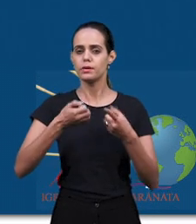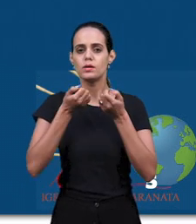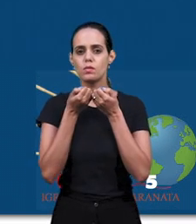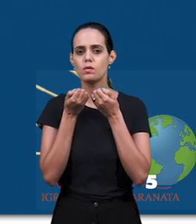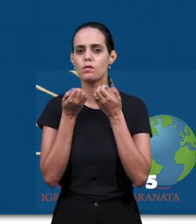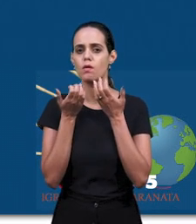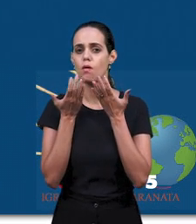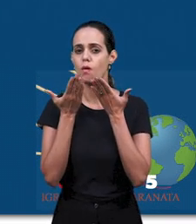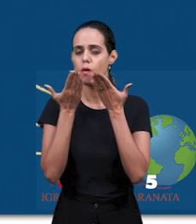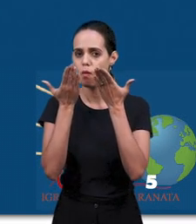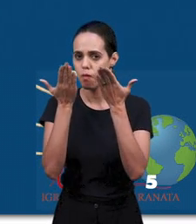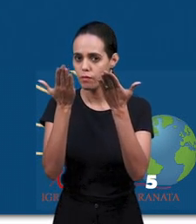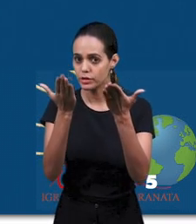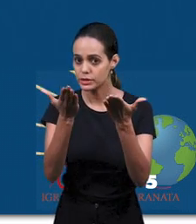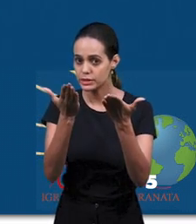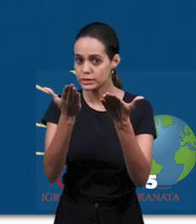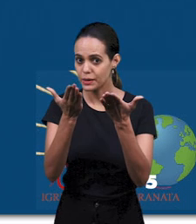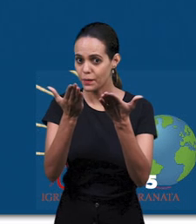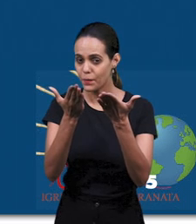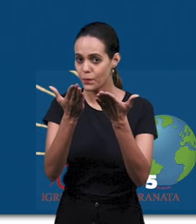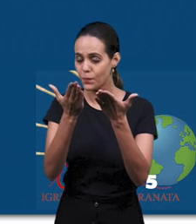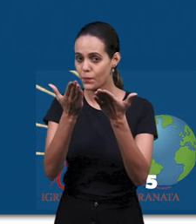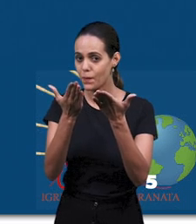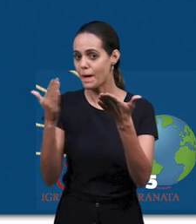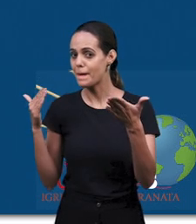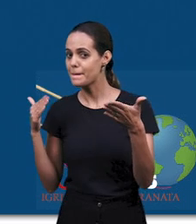преграду греха».